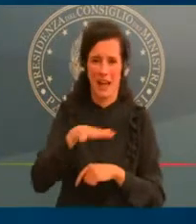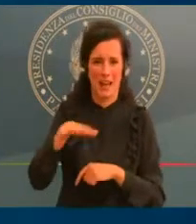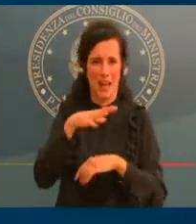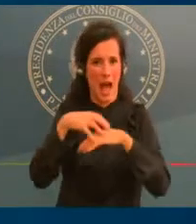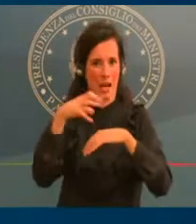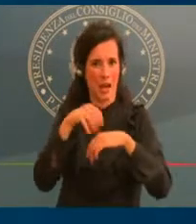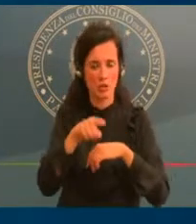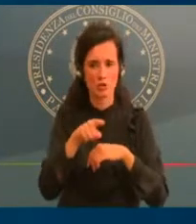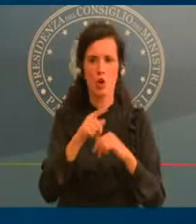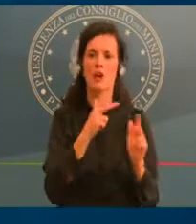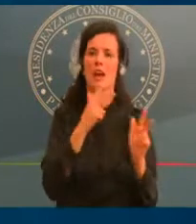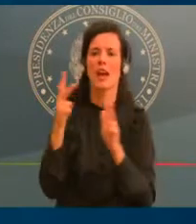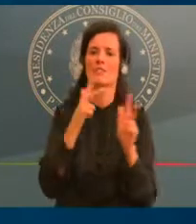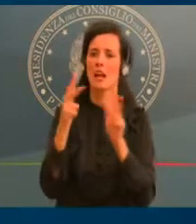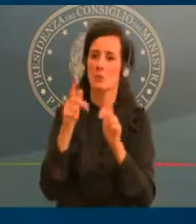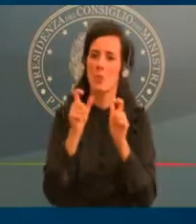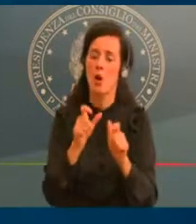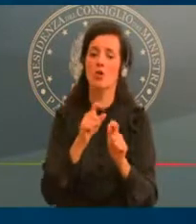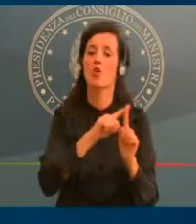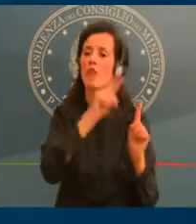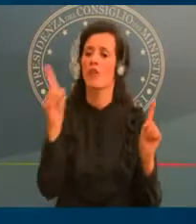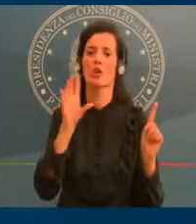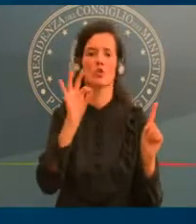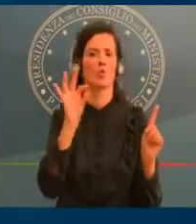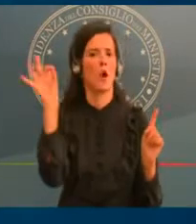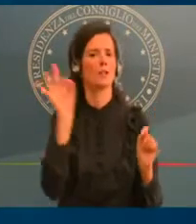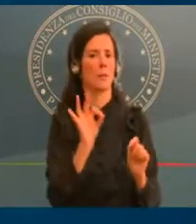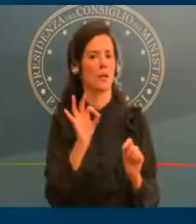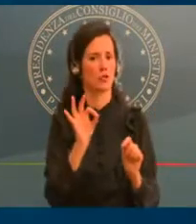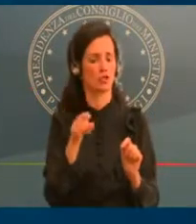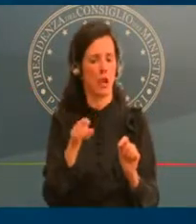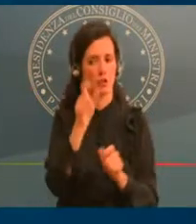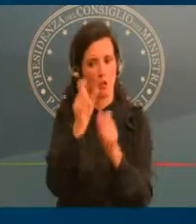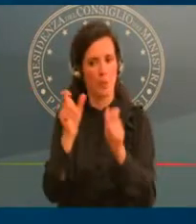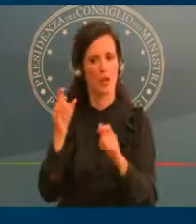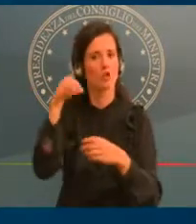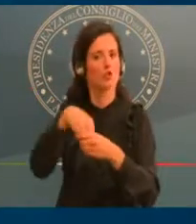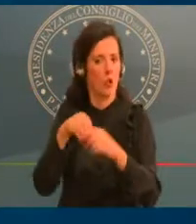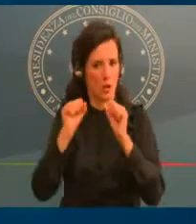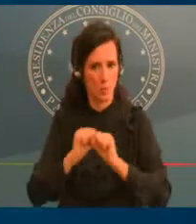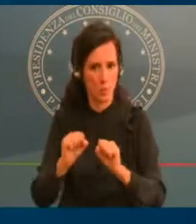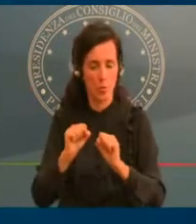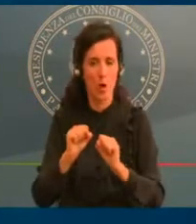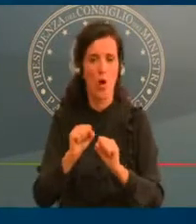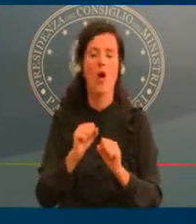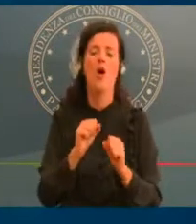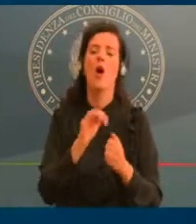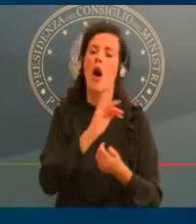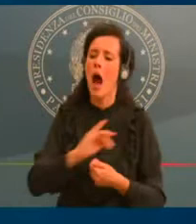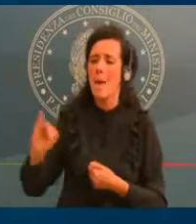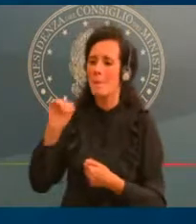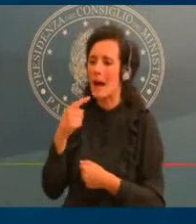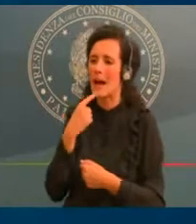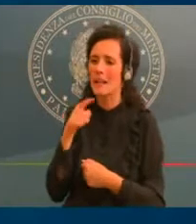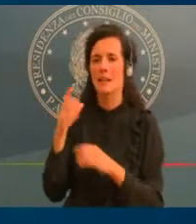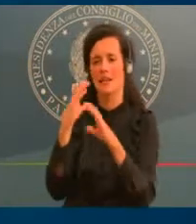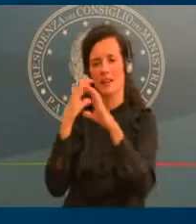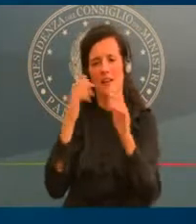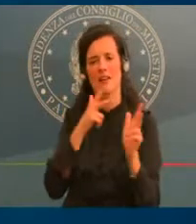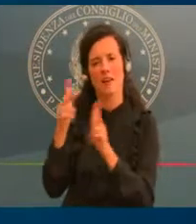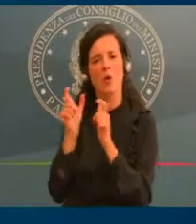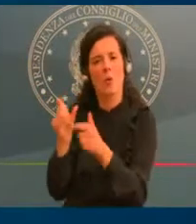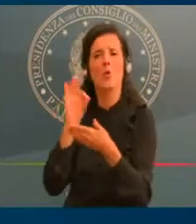per i mezzi di trasporto scolastico. Anche qui sono sospese le attività riguardanti scommesse, giochi,